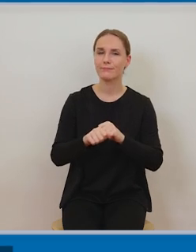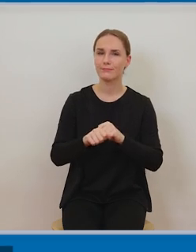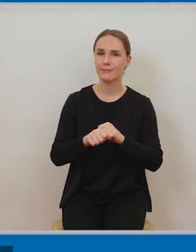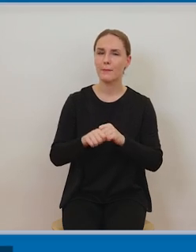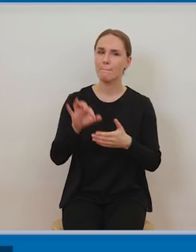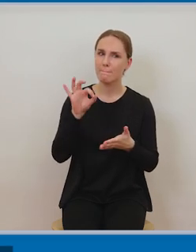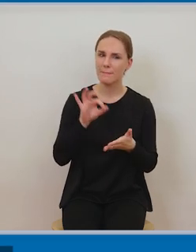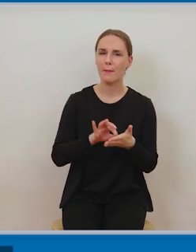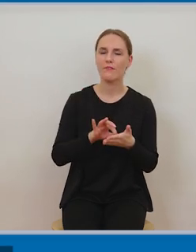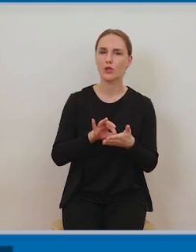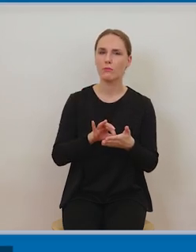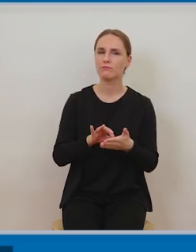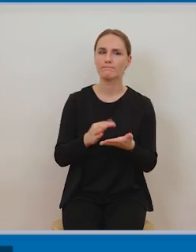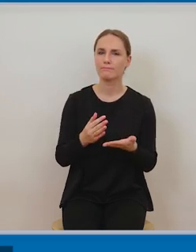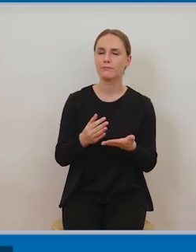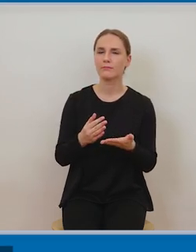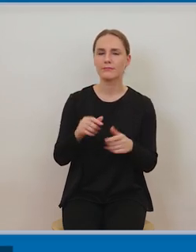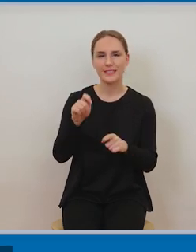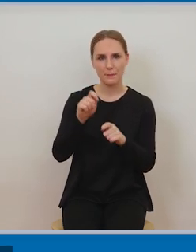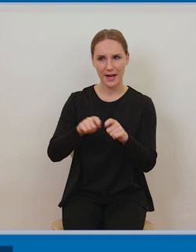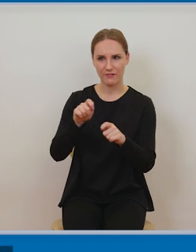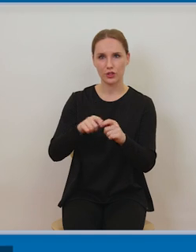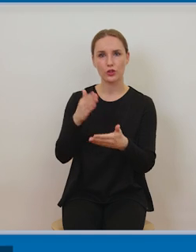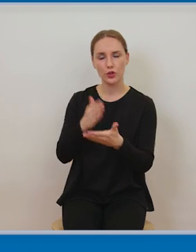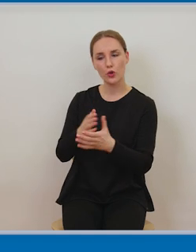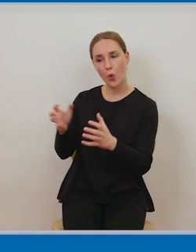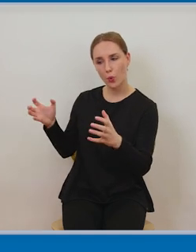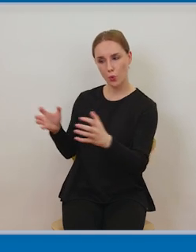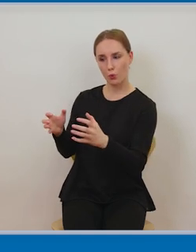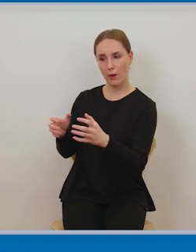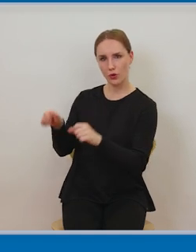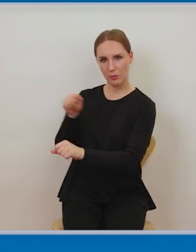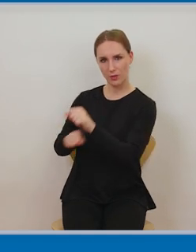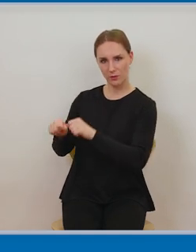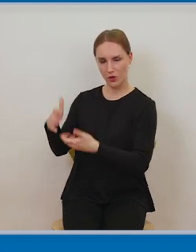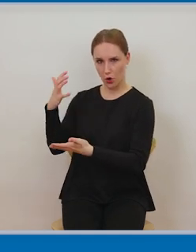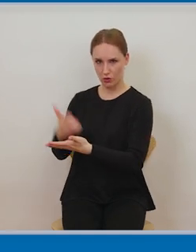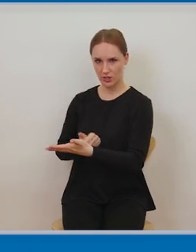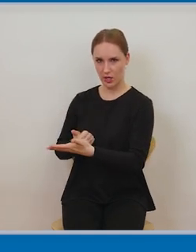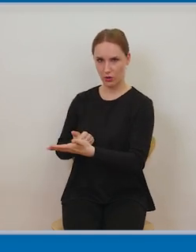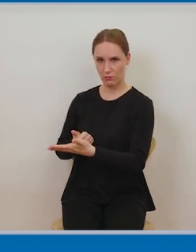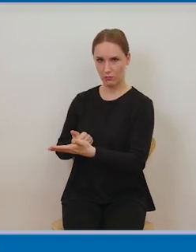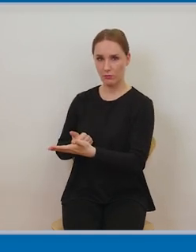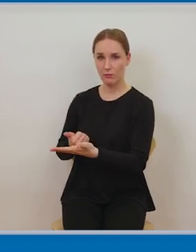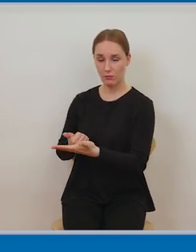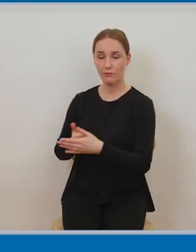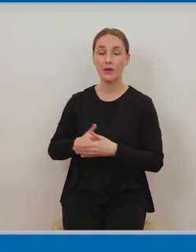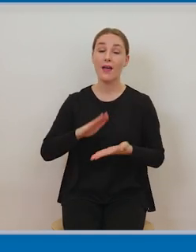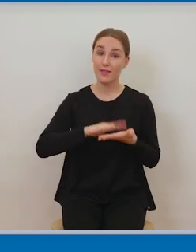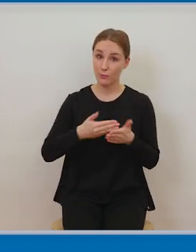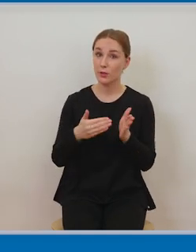tylko udostępniać tym studentom, a nie pozostałym na przykład osobom, które w grupie zajęciowej